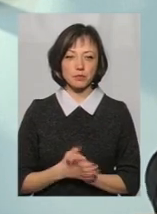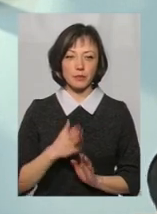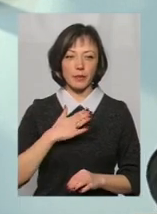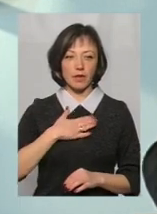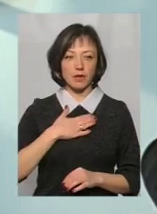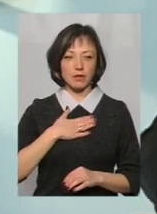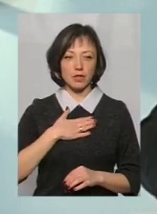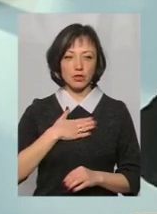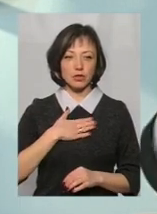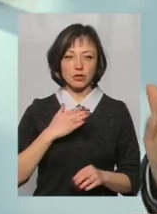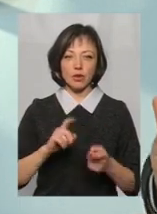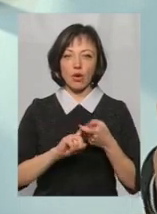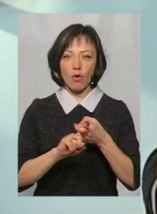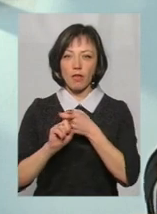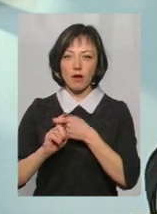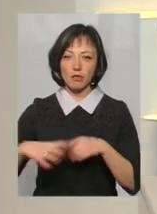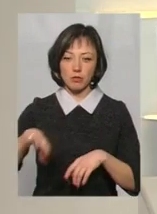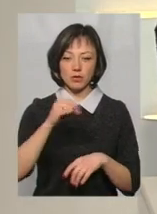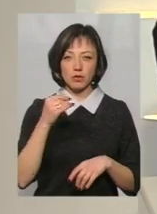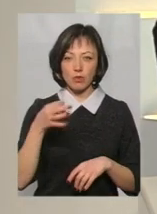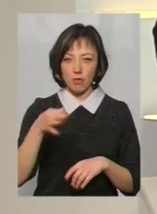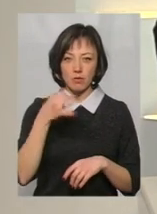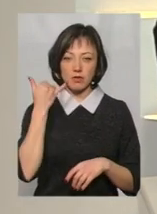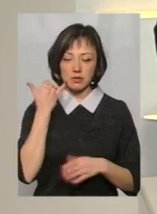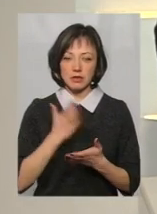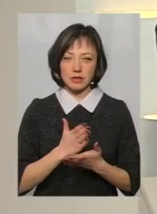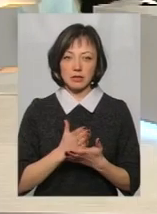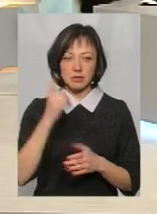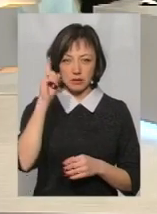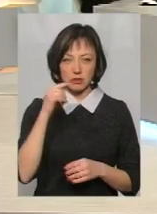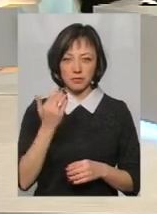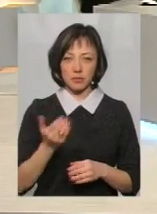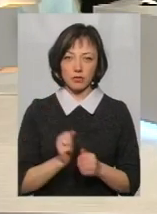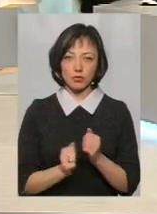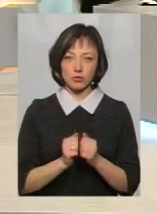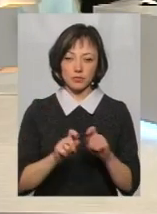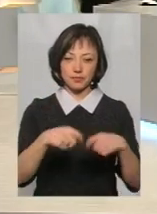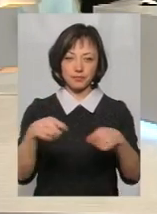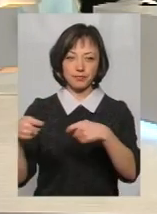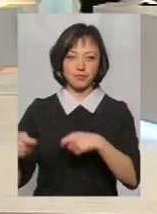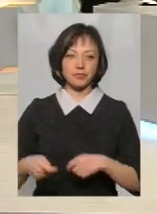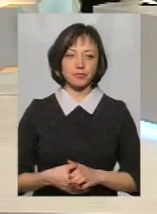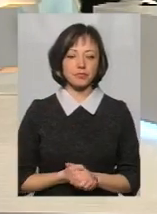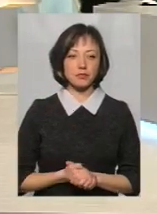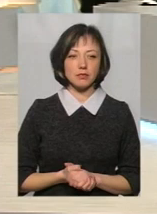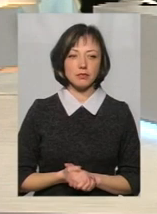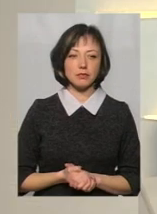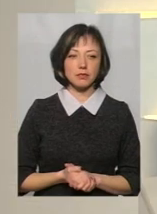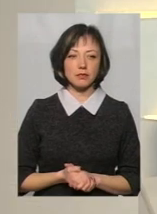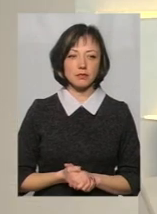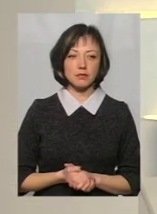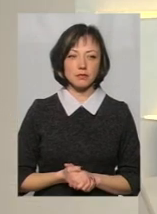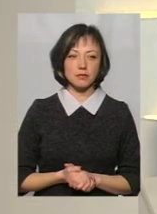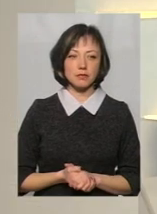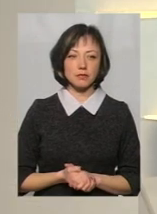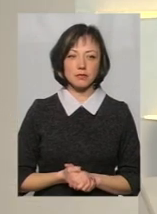контакти вже по всій області. Тобто є контакти, знається, принаймні, в центрах зайнятості. Пане Юрію, а